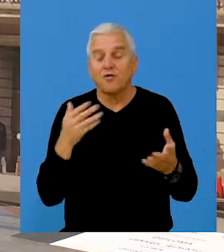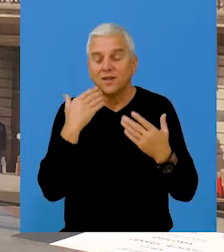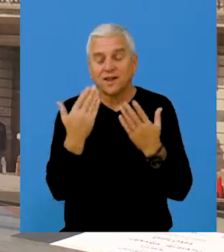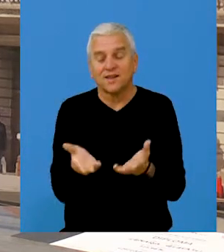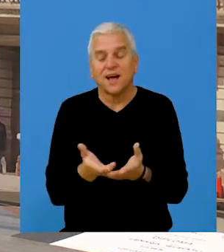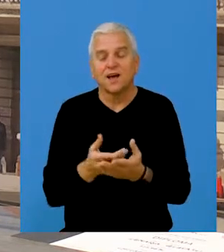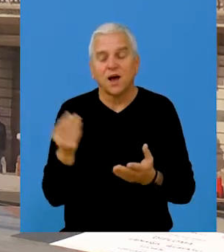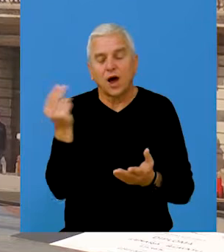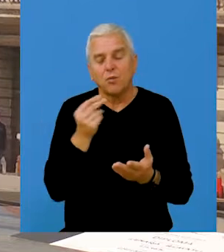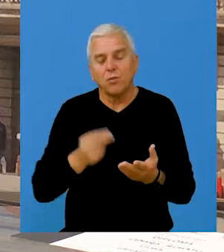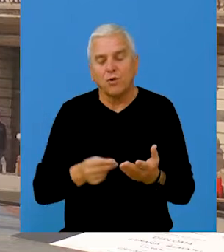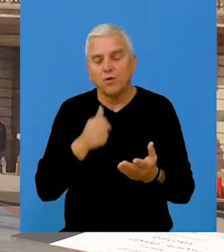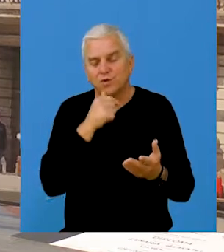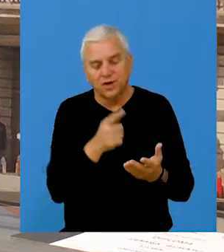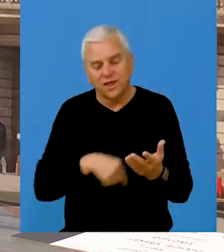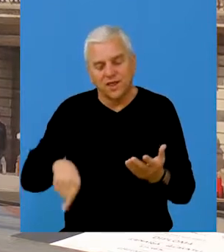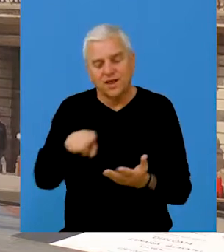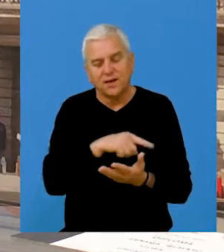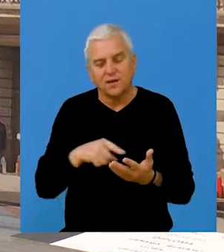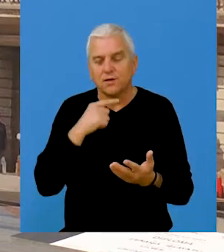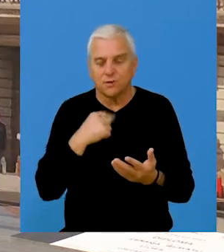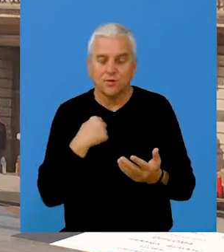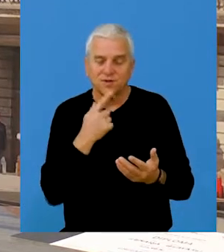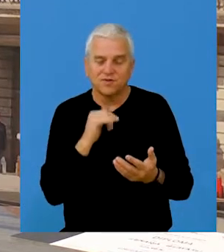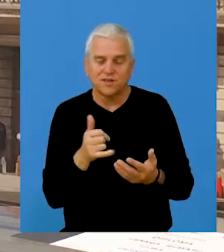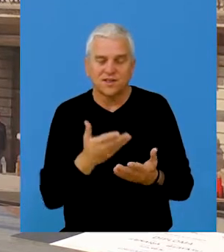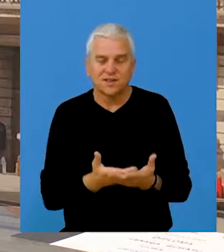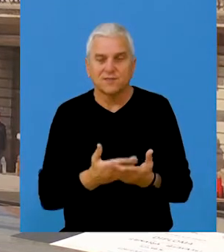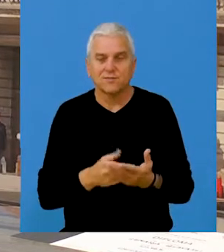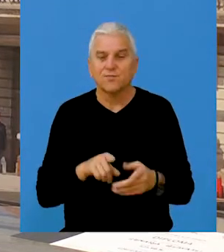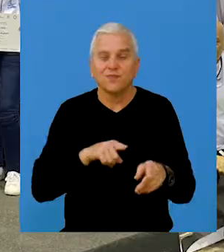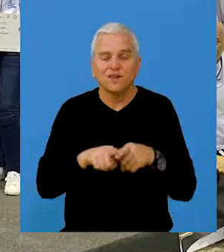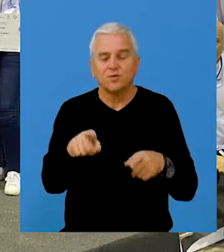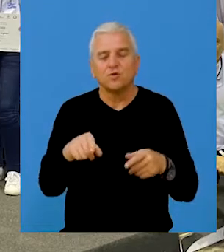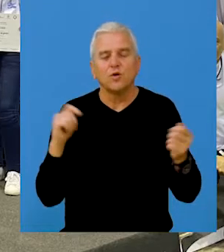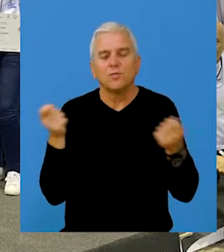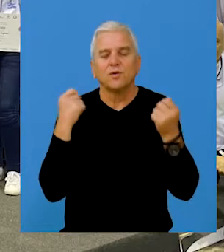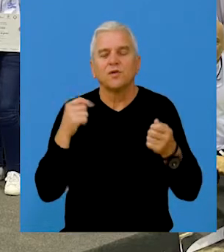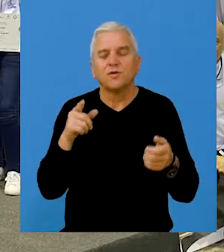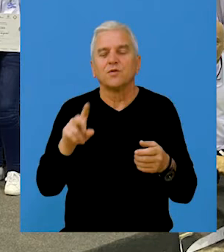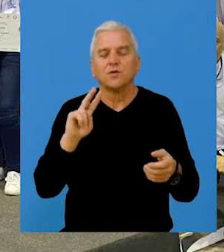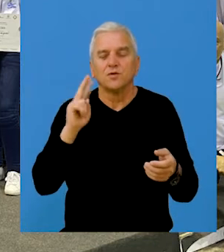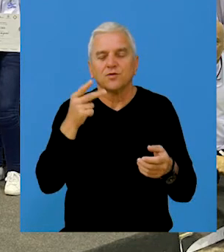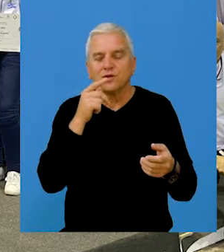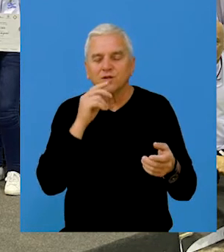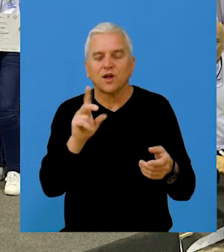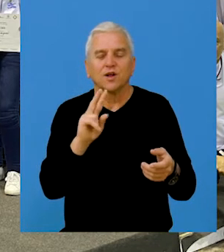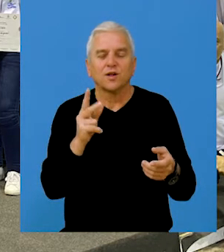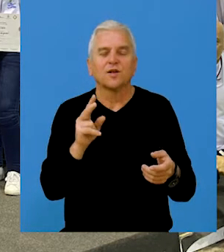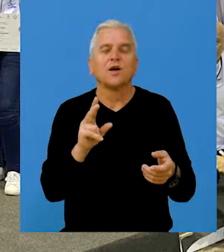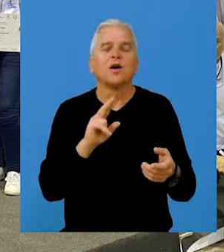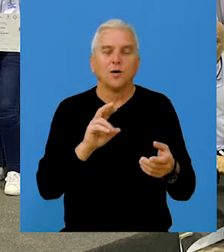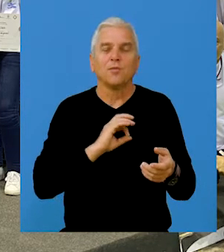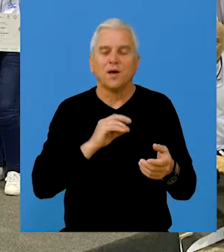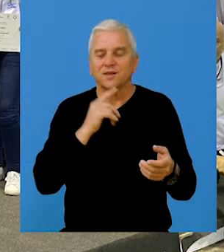otvara i daje boju i notu u tanjiru. I to mi je u samim tim. Na istoj manifestaciji Lane osvojio je